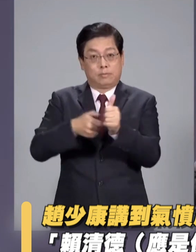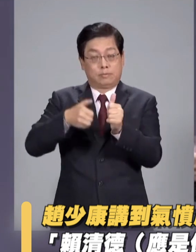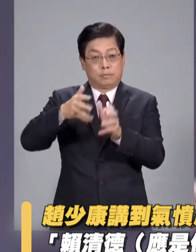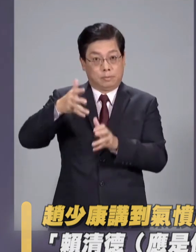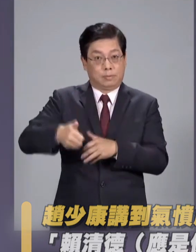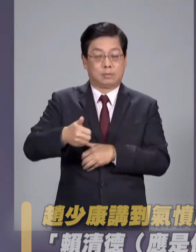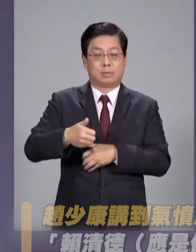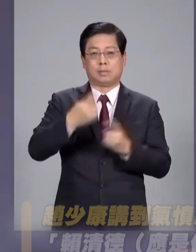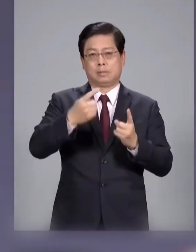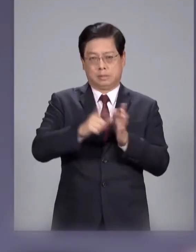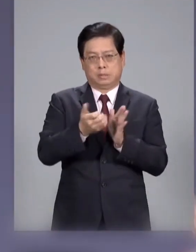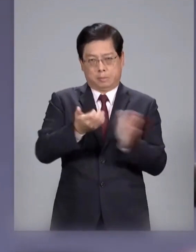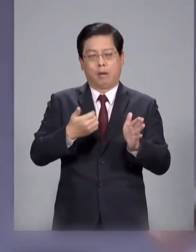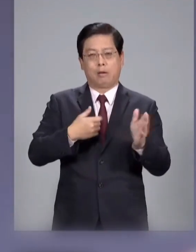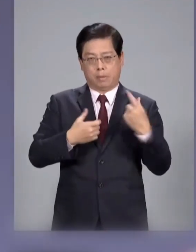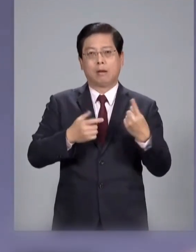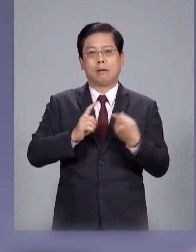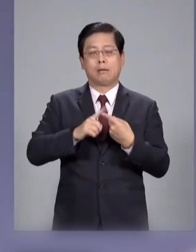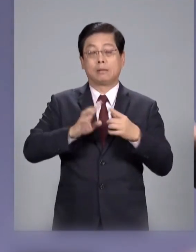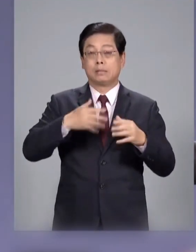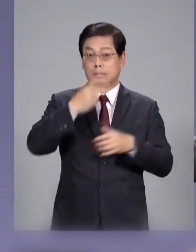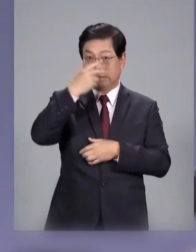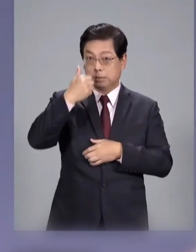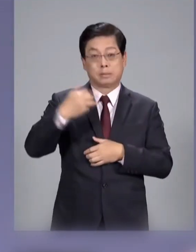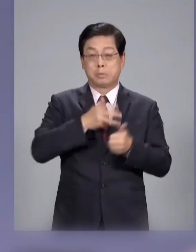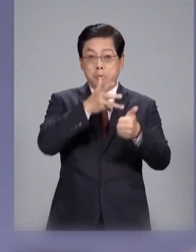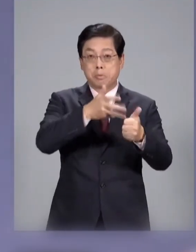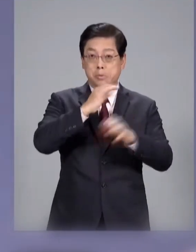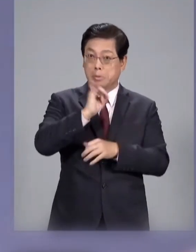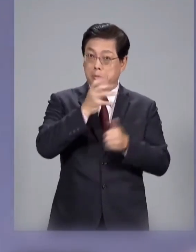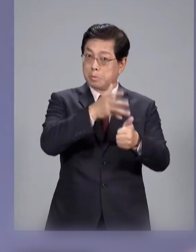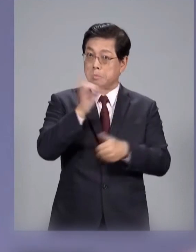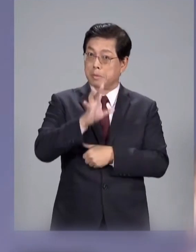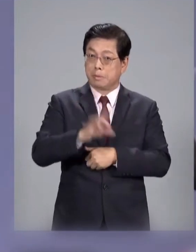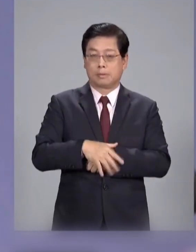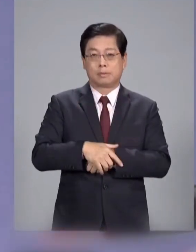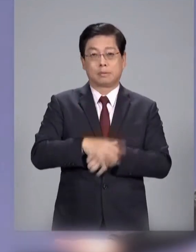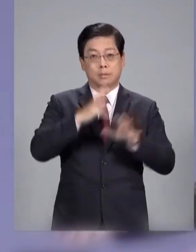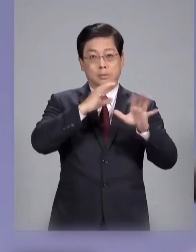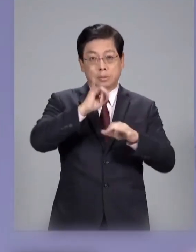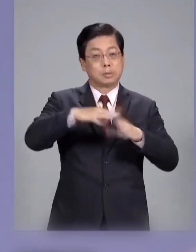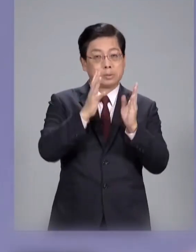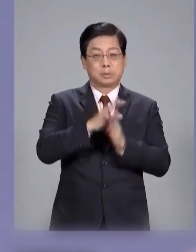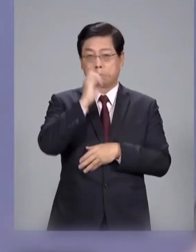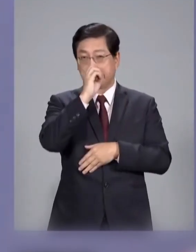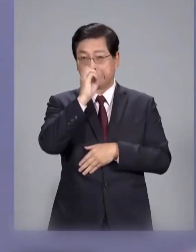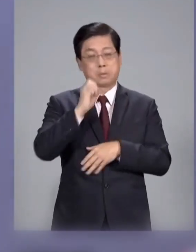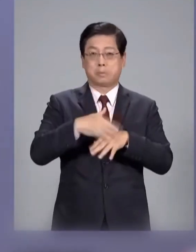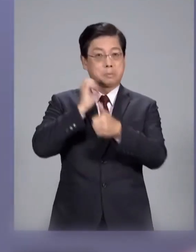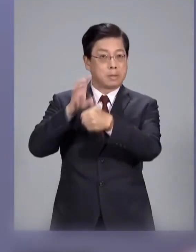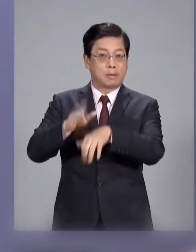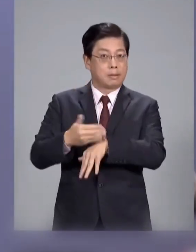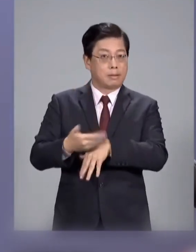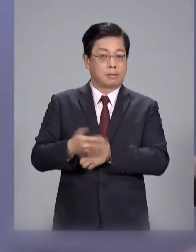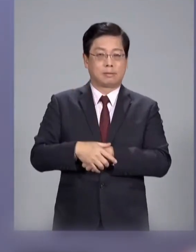侯友宜提我还早那这段时间赖清德都没有请教萧女士的意见吗萧女士都没有提供什么意见给赖清